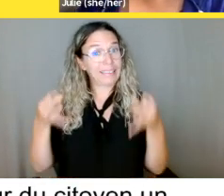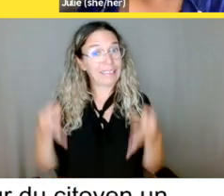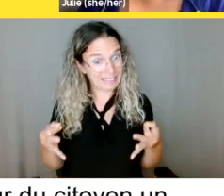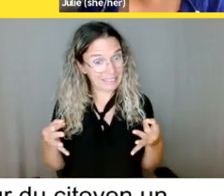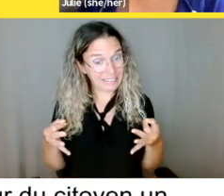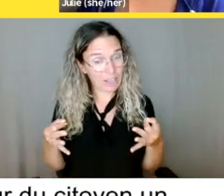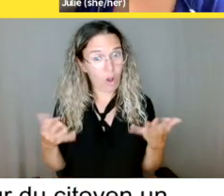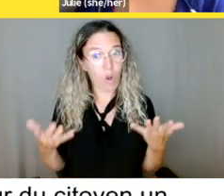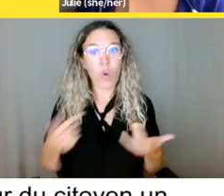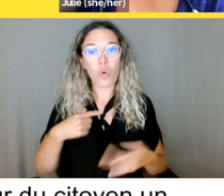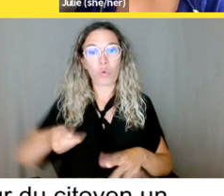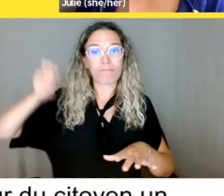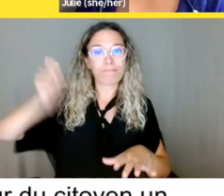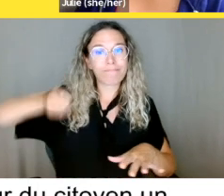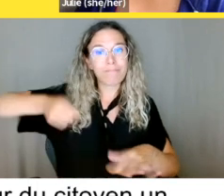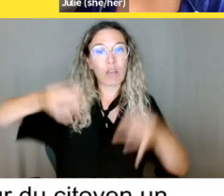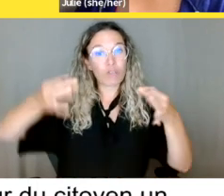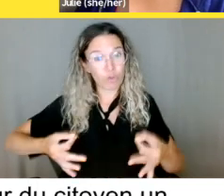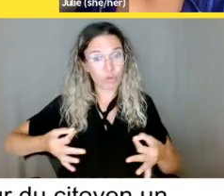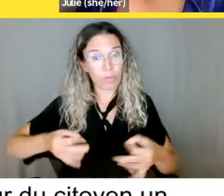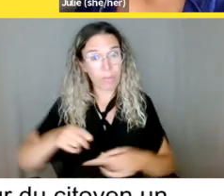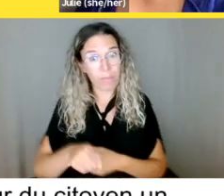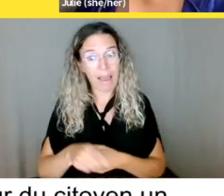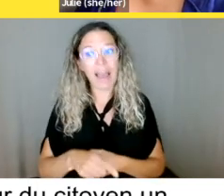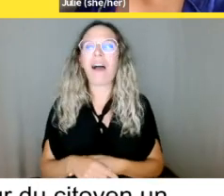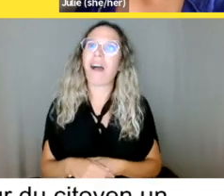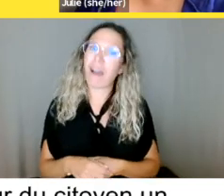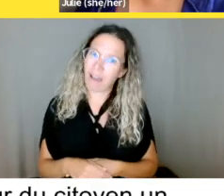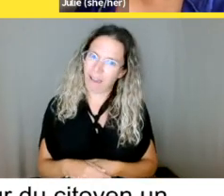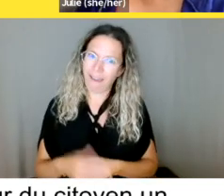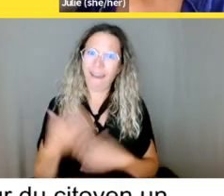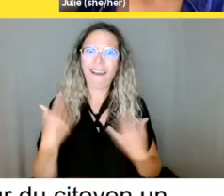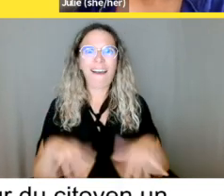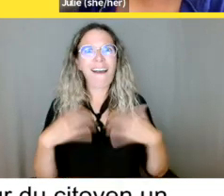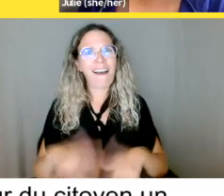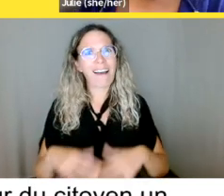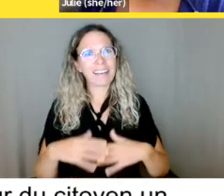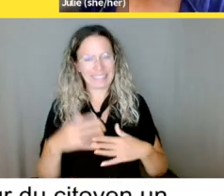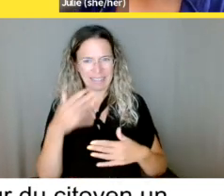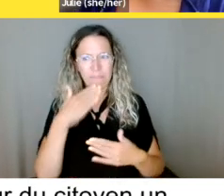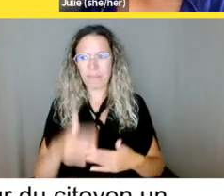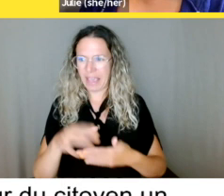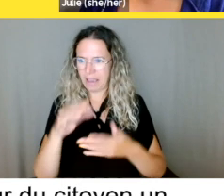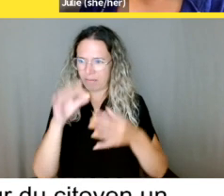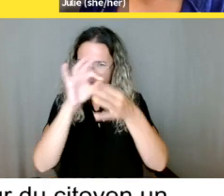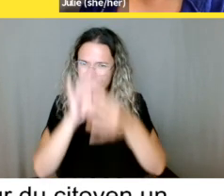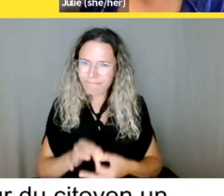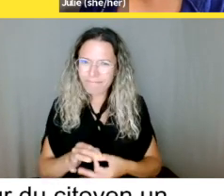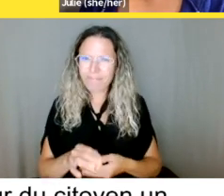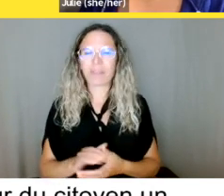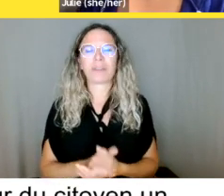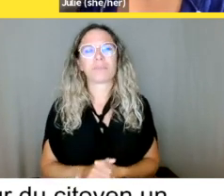les jugements. C'est pas trop mêlant pour les personnes qui sont pas